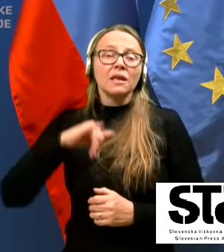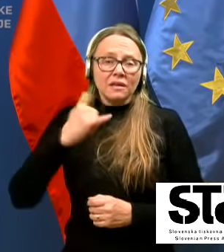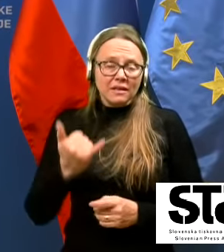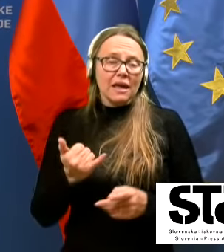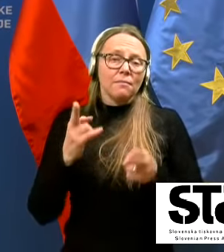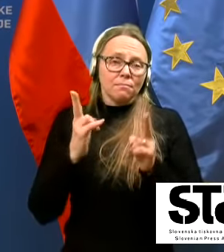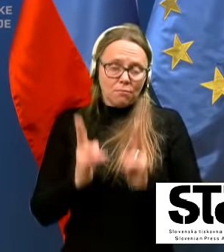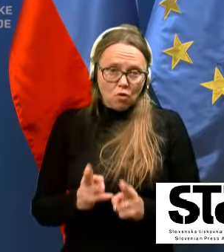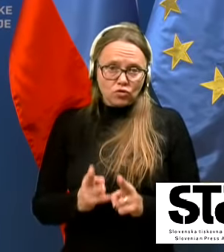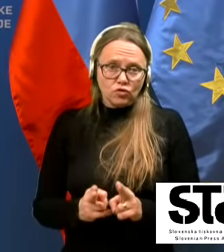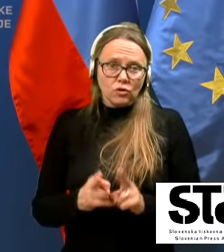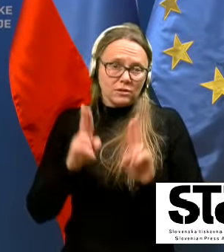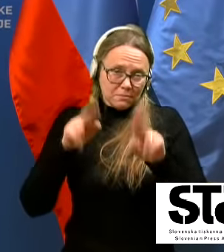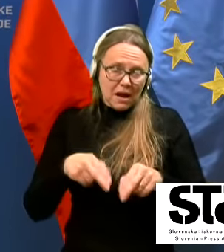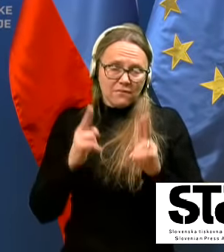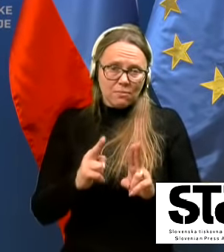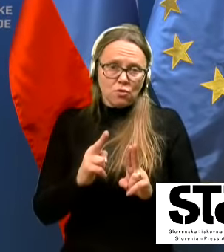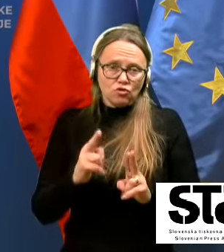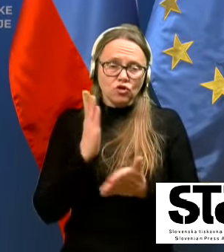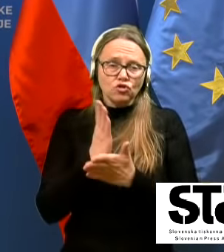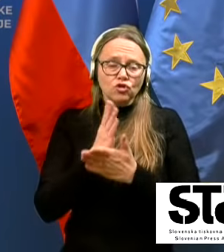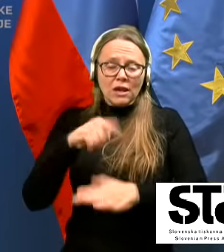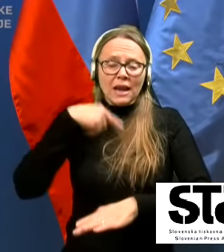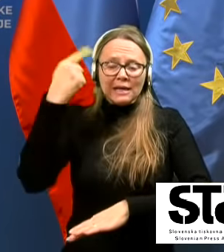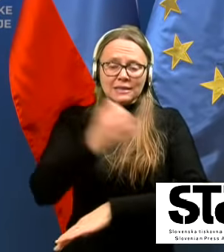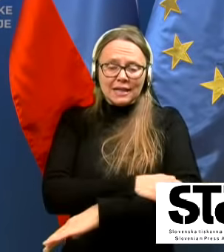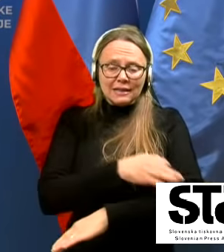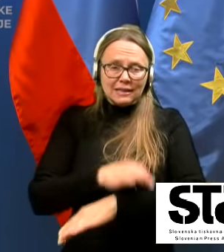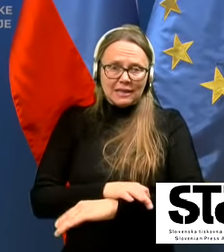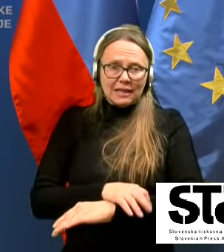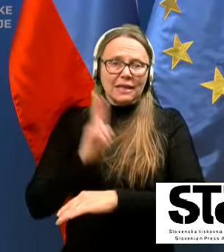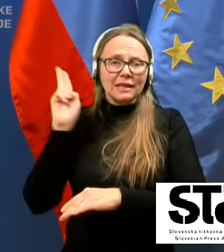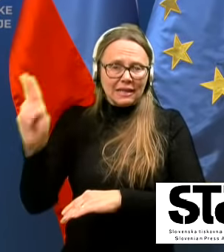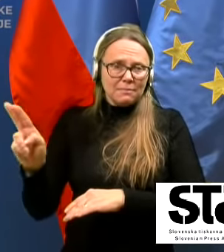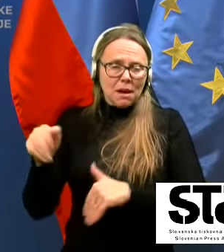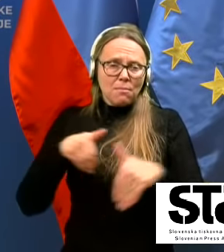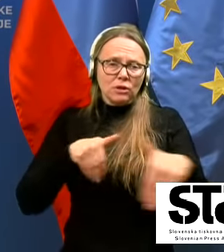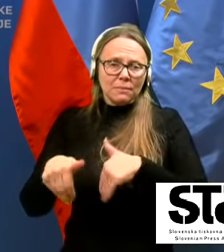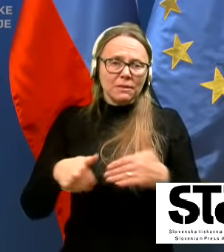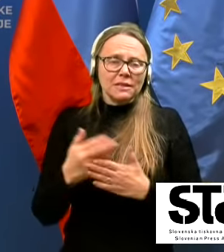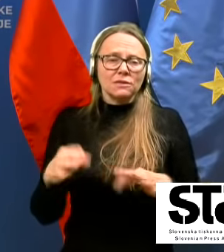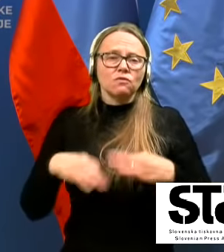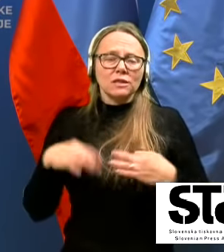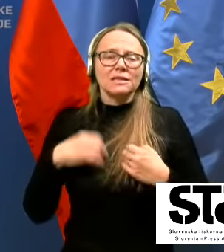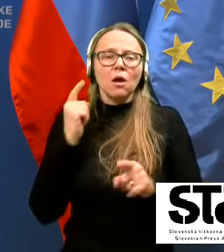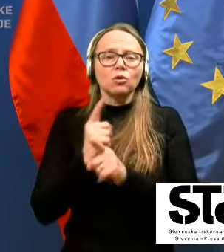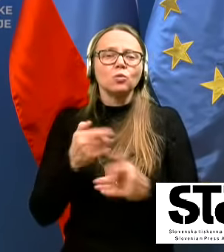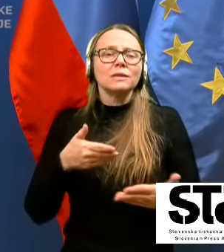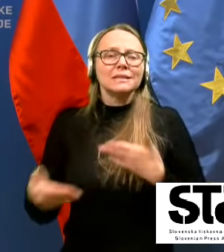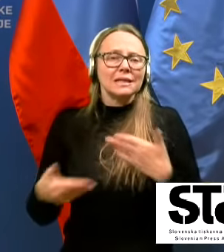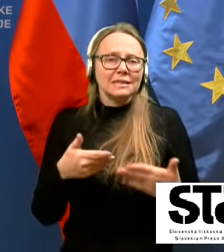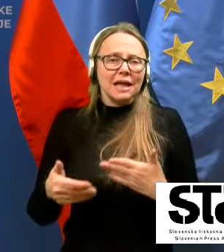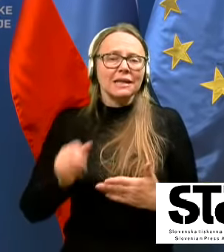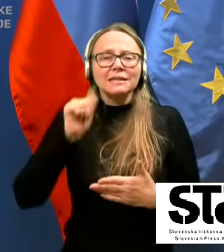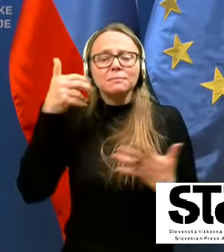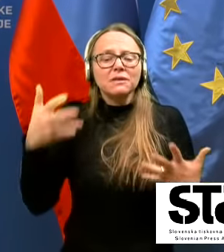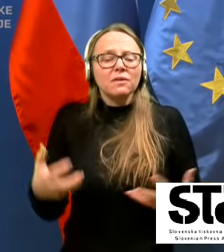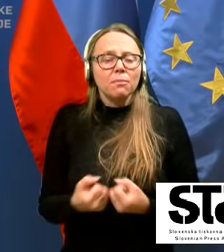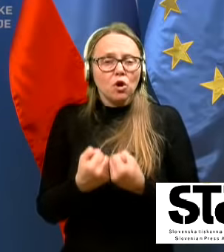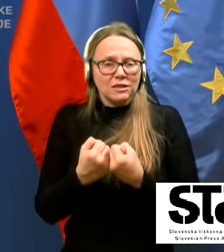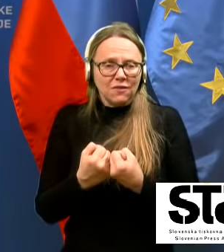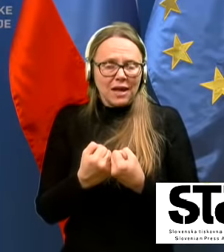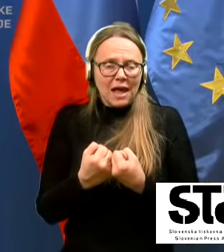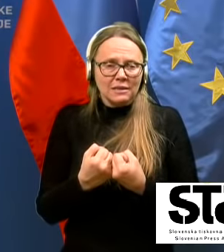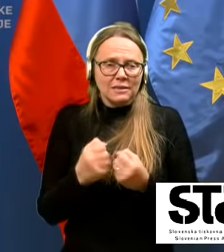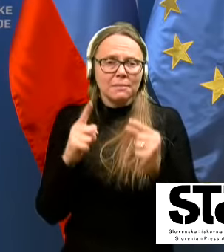možnost. In že v naslednjem tednu imamo na Ministrstvu za zdravje tudi sestanek z prvim proizvajalcem, se